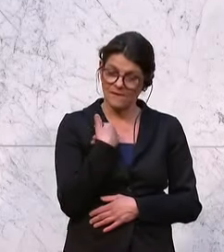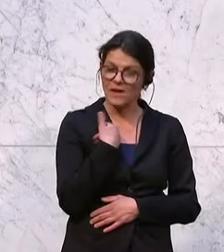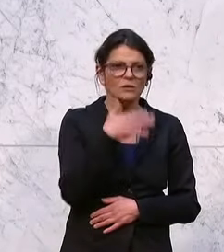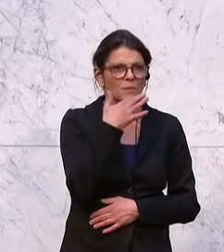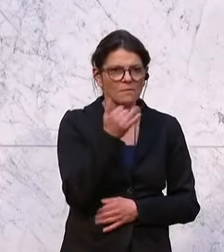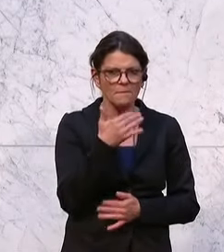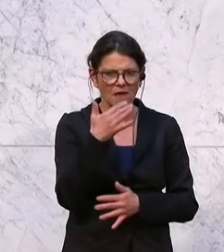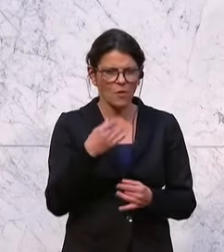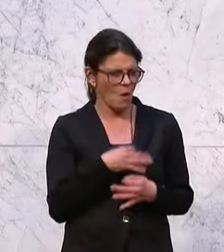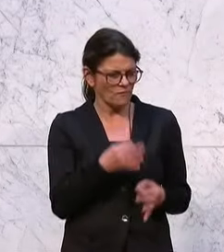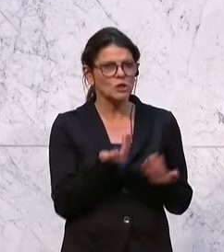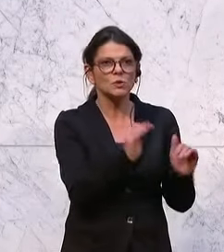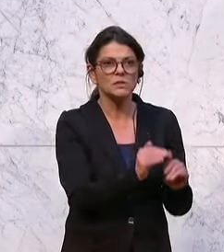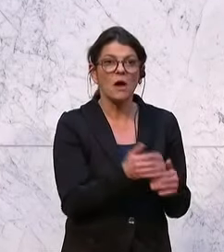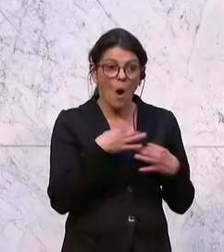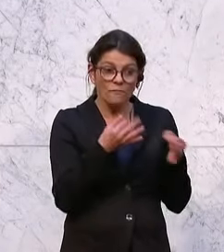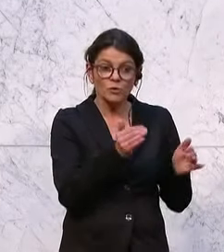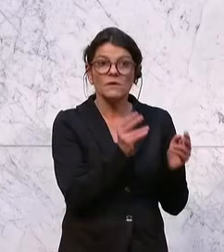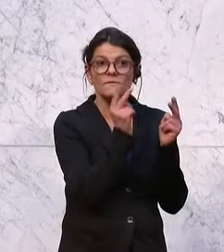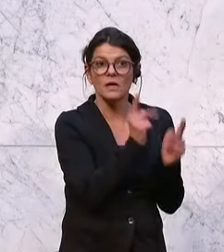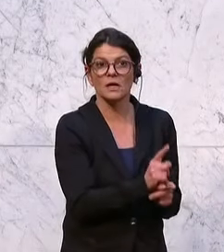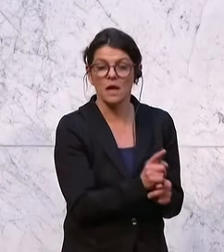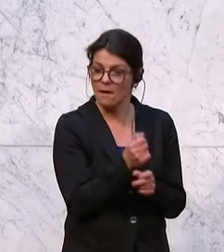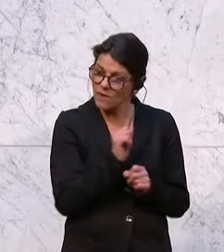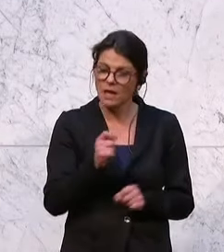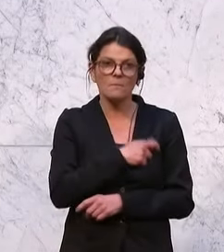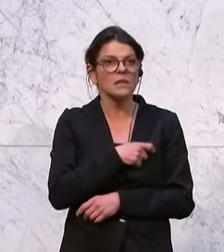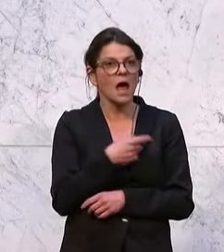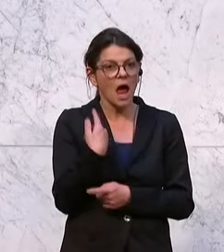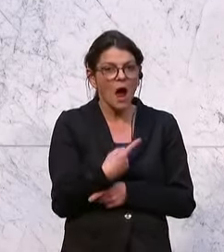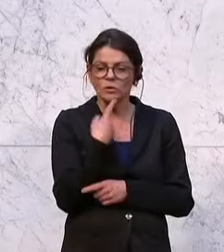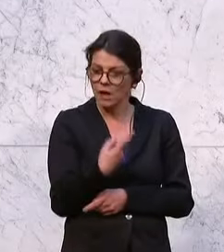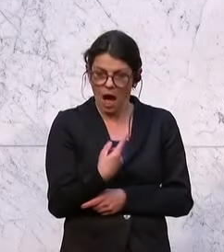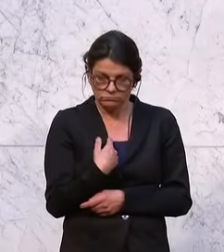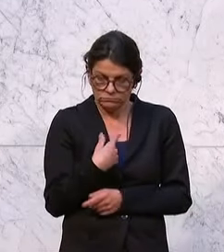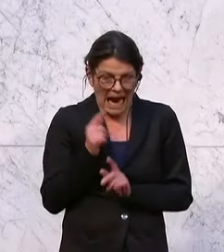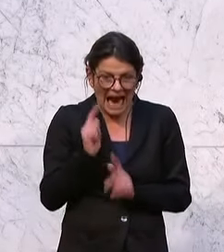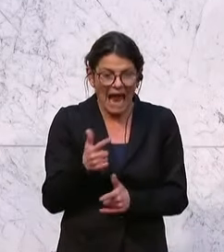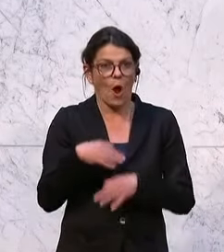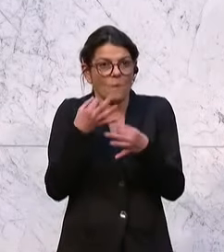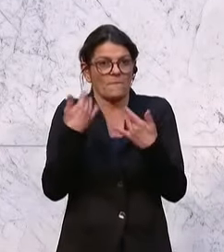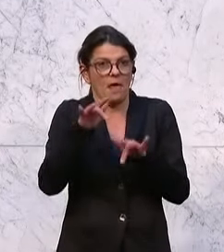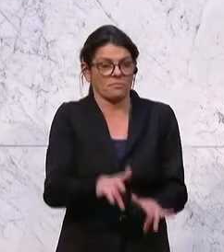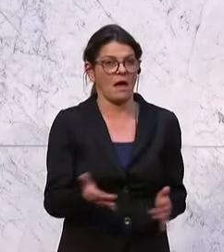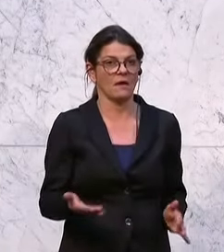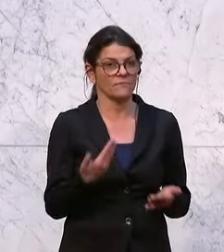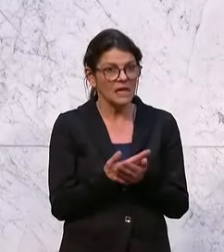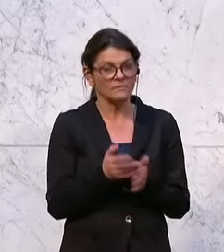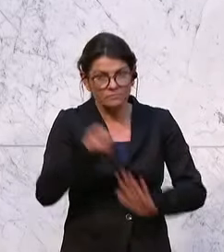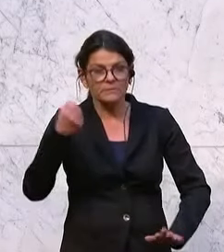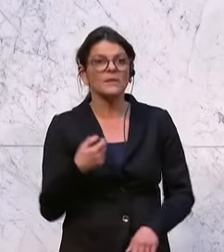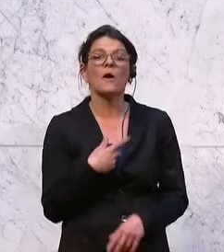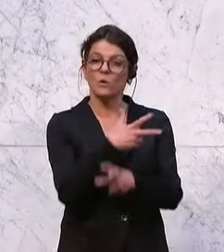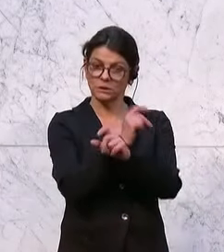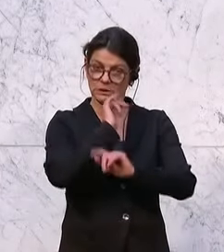immer mehr von Opferschutz und das ist wichtig, aber den Freiheitlichen geht es darum, dass wir überhaupt keine Opfer mehr haben und daher sagen wir, Österreich